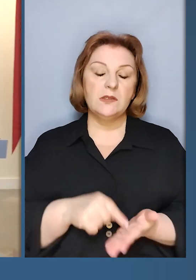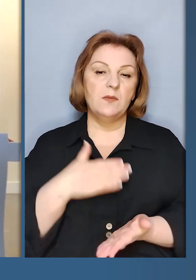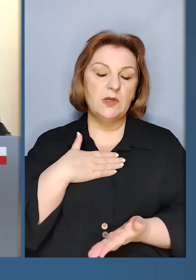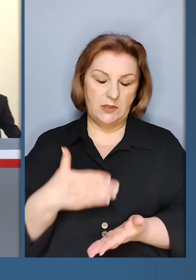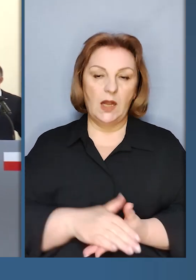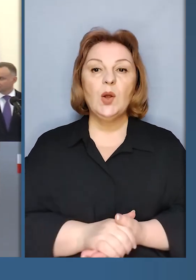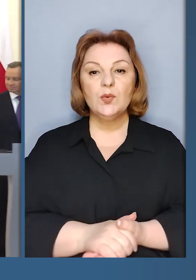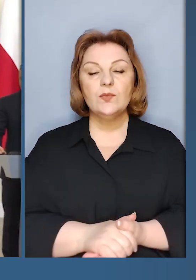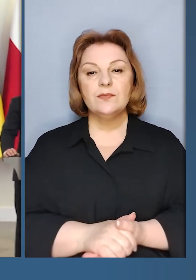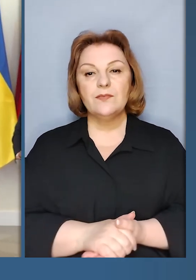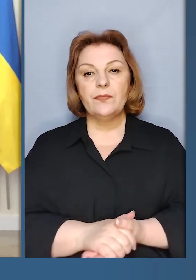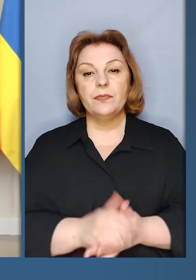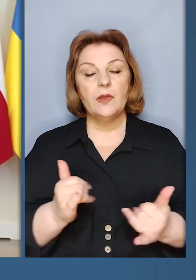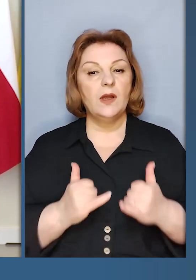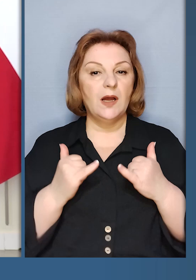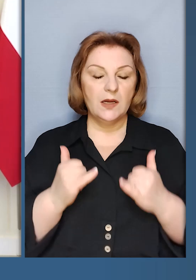Дякую за запитання,